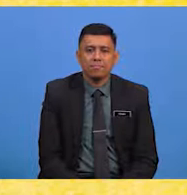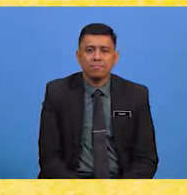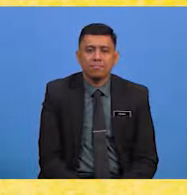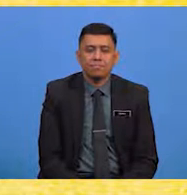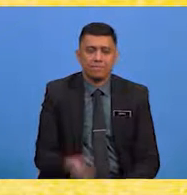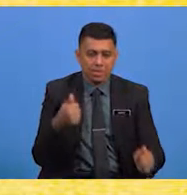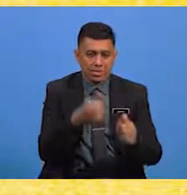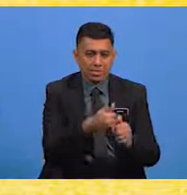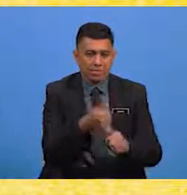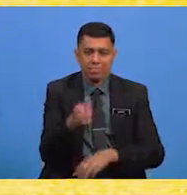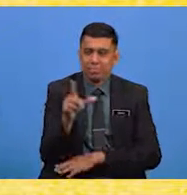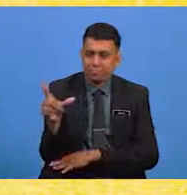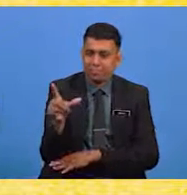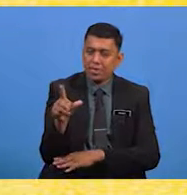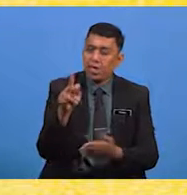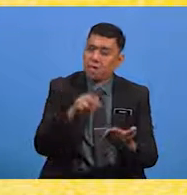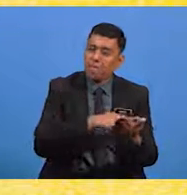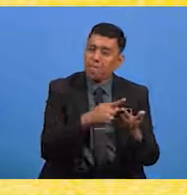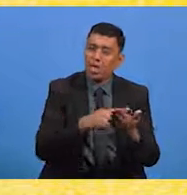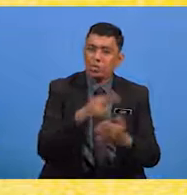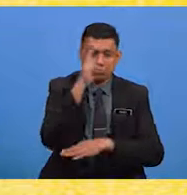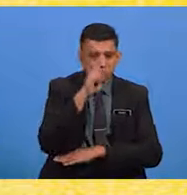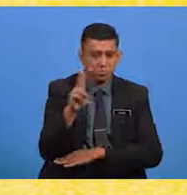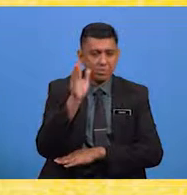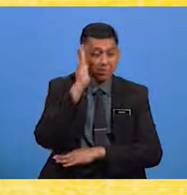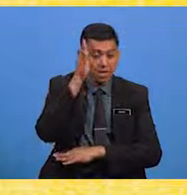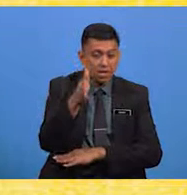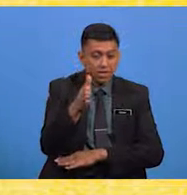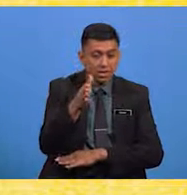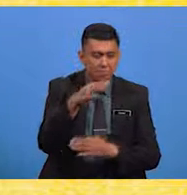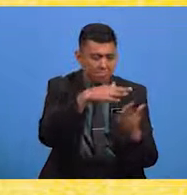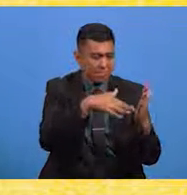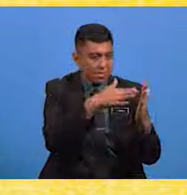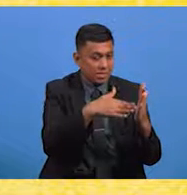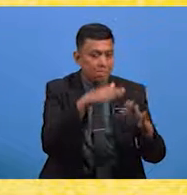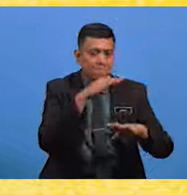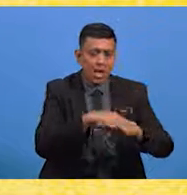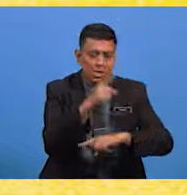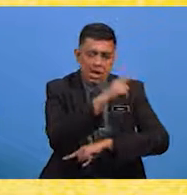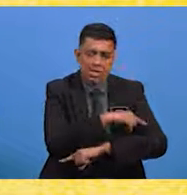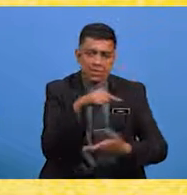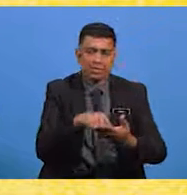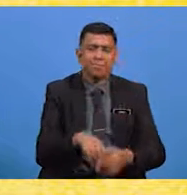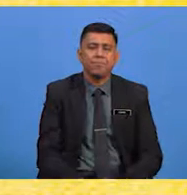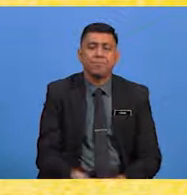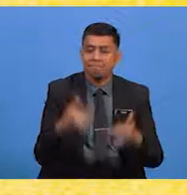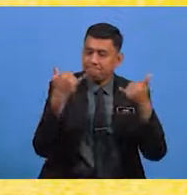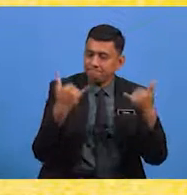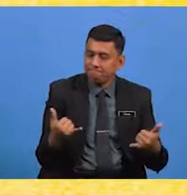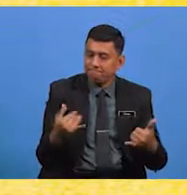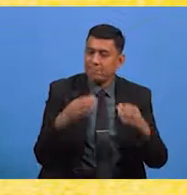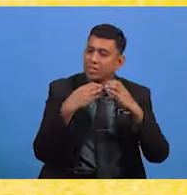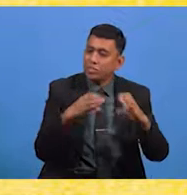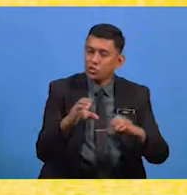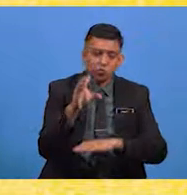Berikut ialah pantun agama yang akan kita kaji pada hari ini Sekarang,